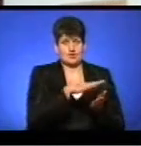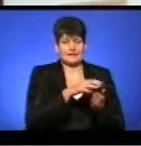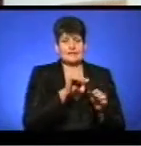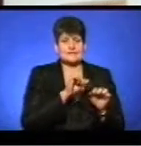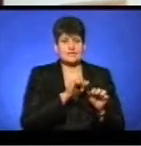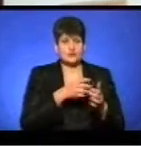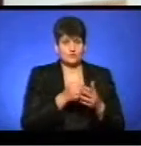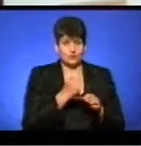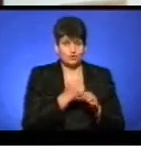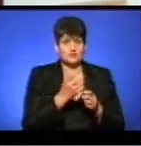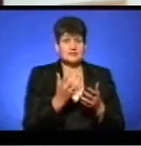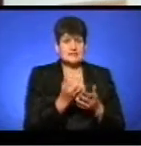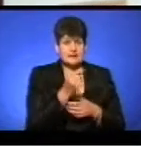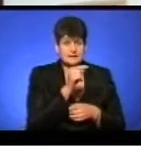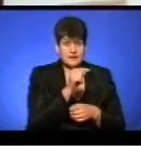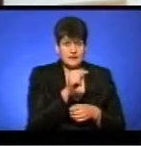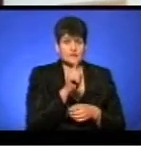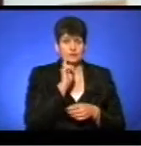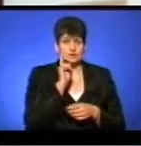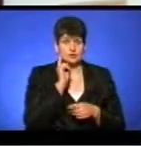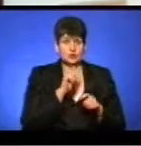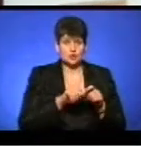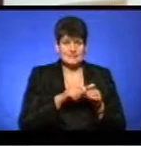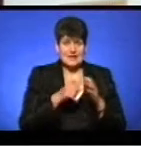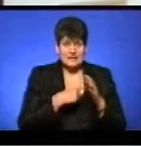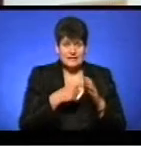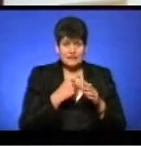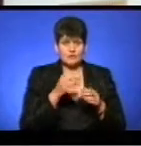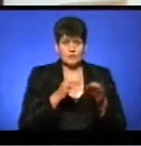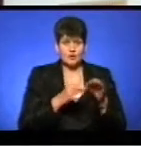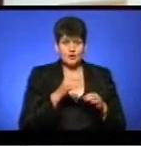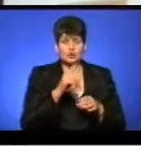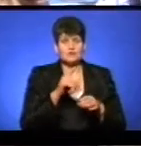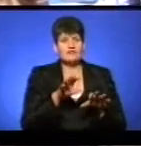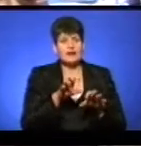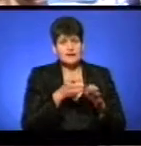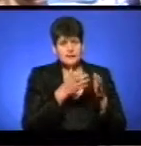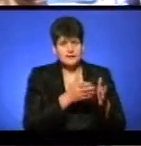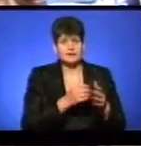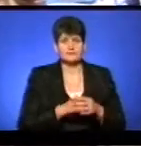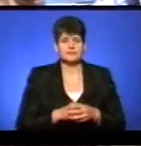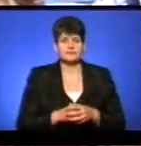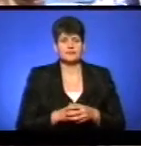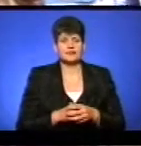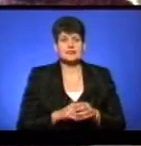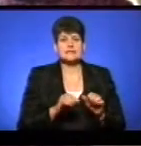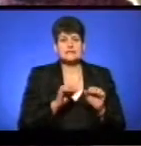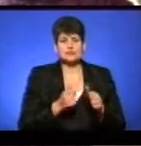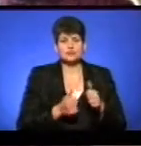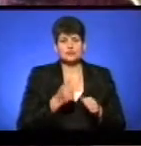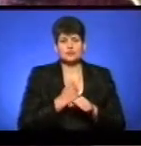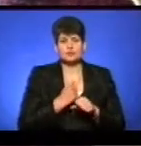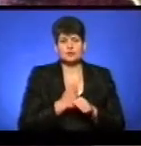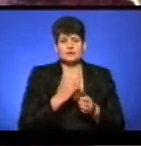свої роботи, ви там знайдете і юних дослідників природи, і зоологів, тваринників. Захист конкурсної роботи